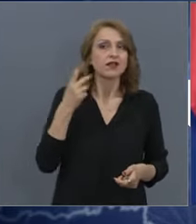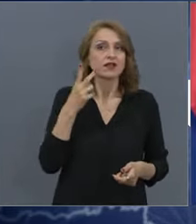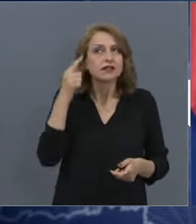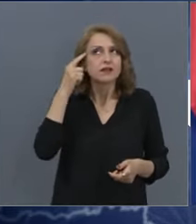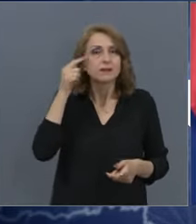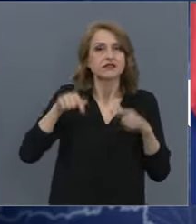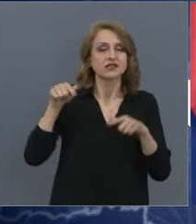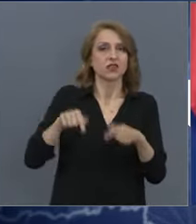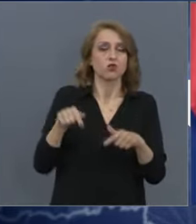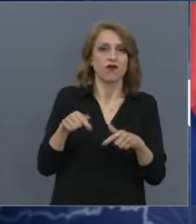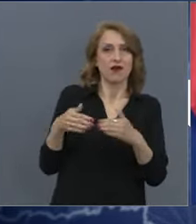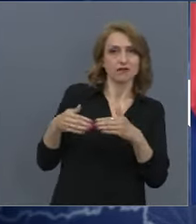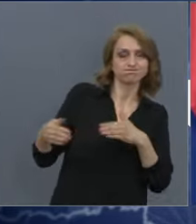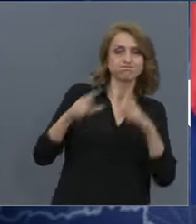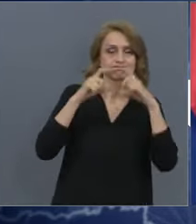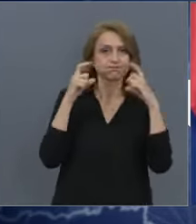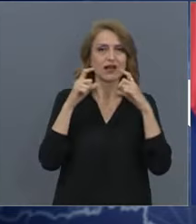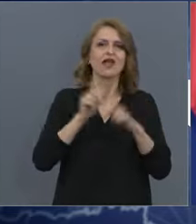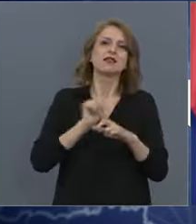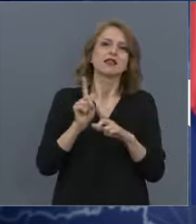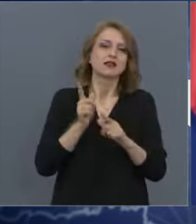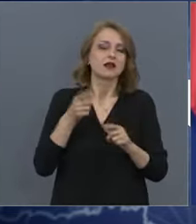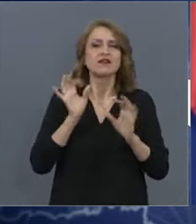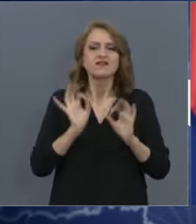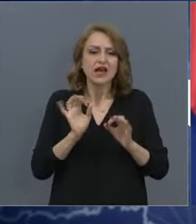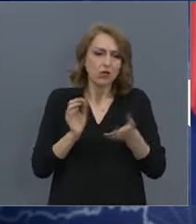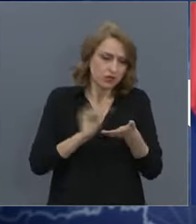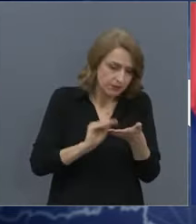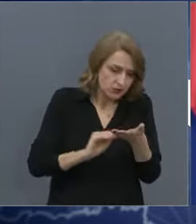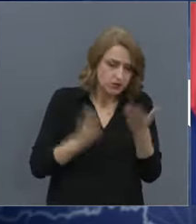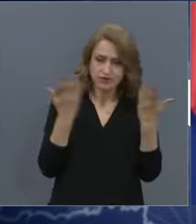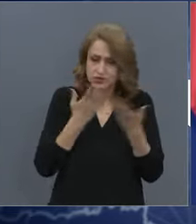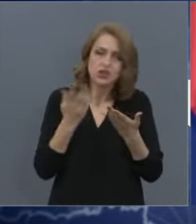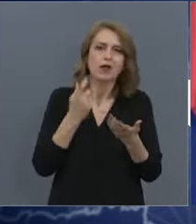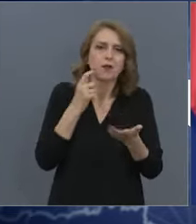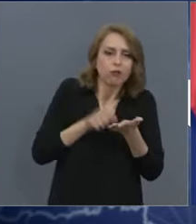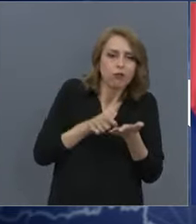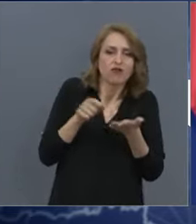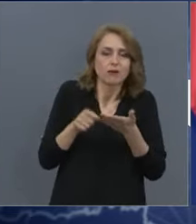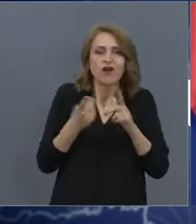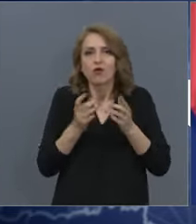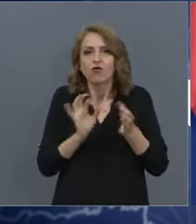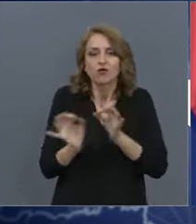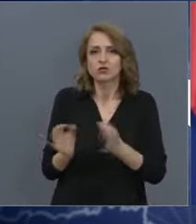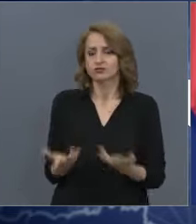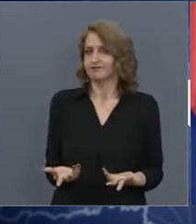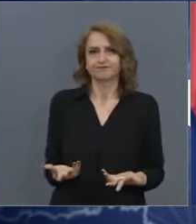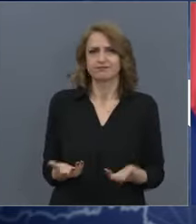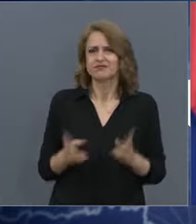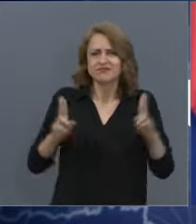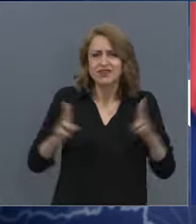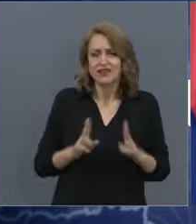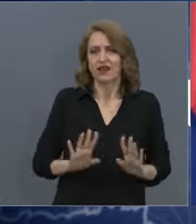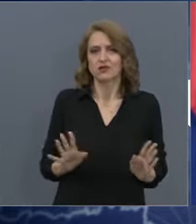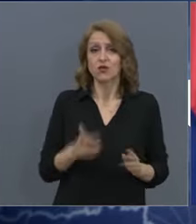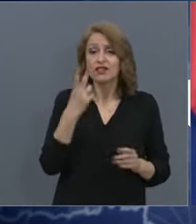за всяко нещо да гледам и да четеме и да пишеме буква по буква какво ще се случи. Две неща трябва да се